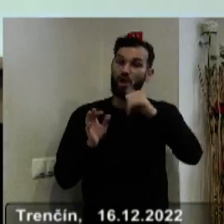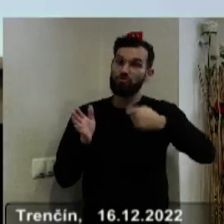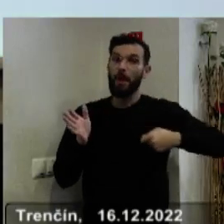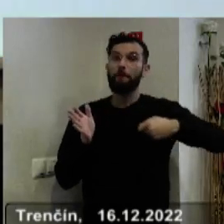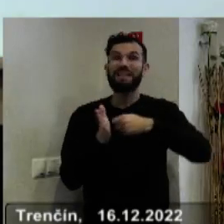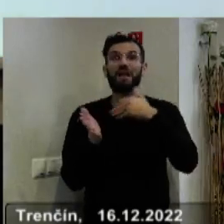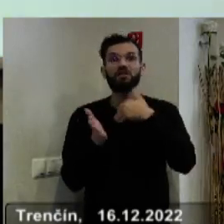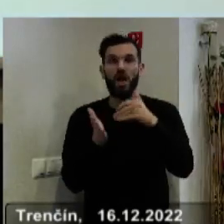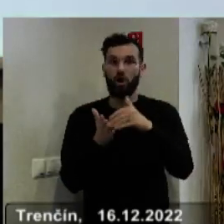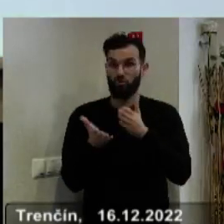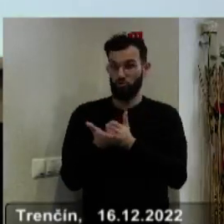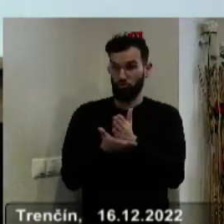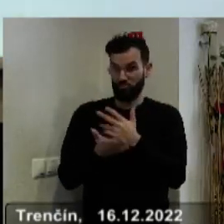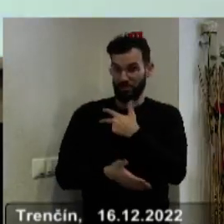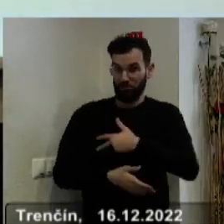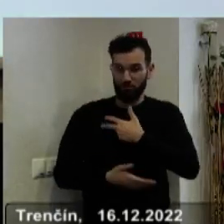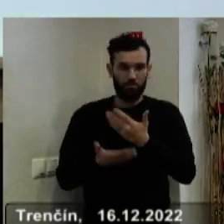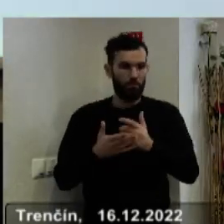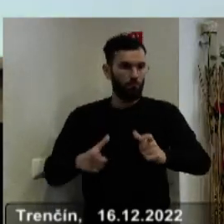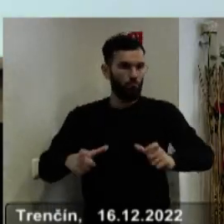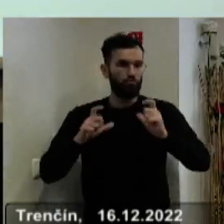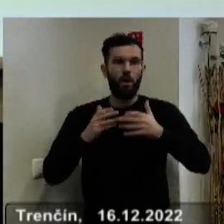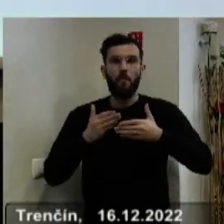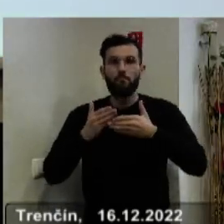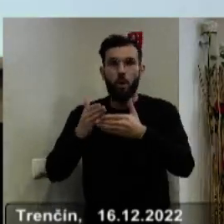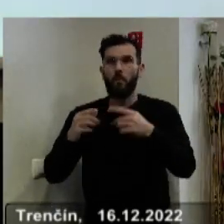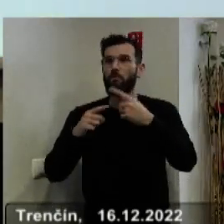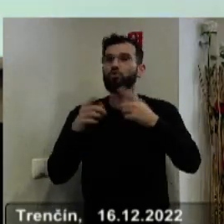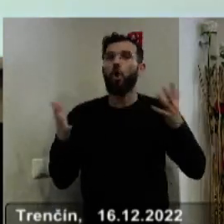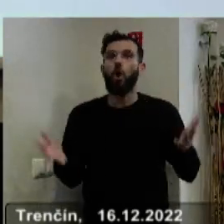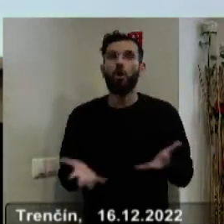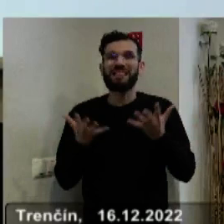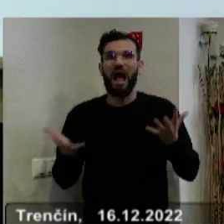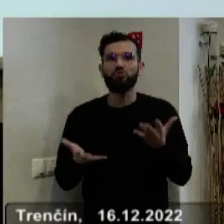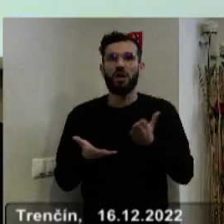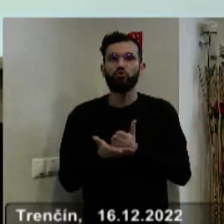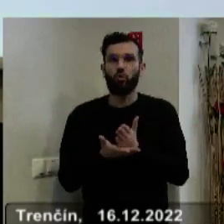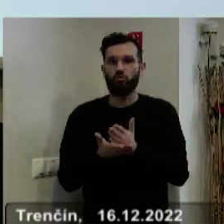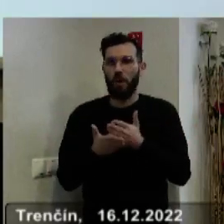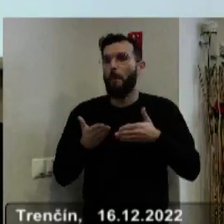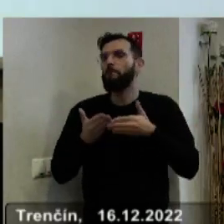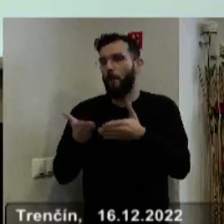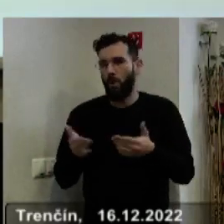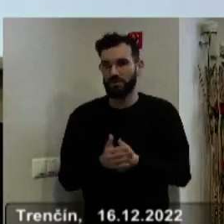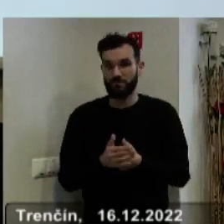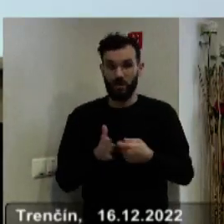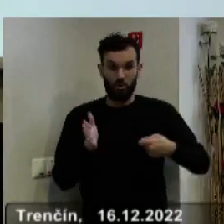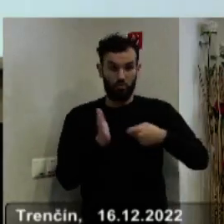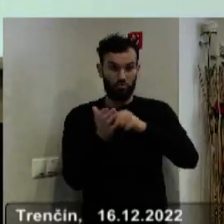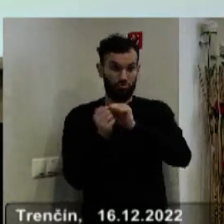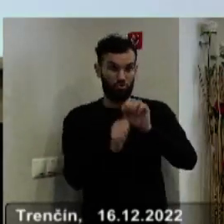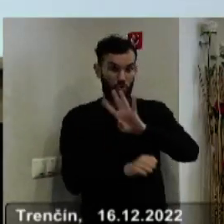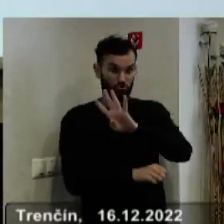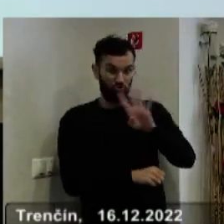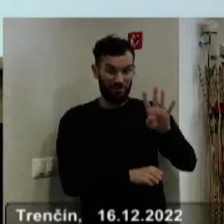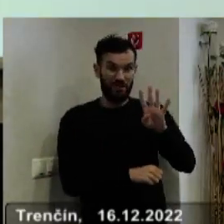ďalšie druhy sociálne služby, požičiavanie pomôcok a odľahčovaciu službu. Dodatok číslo 4